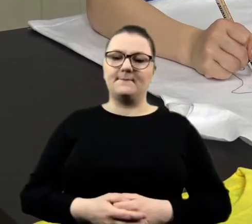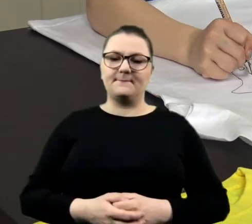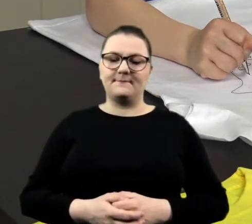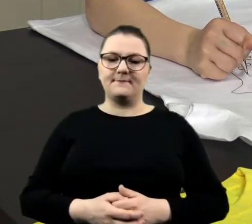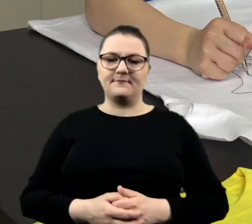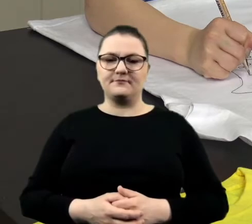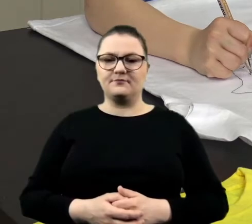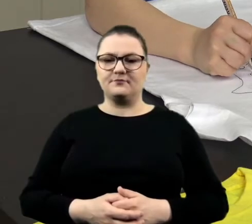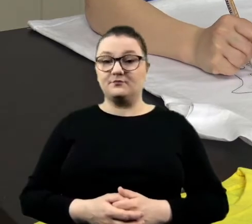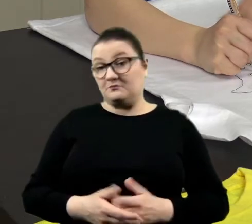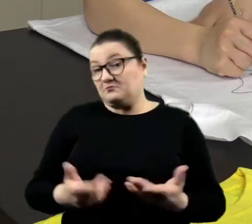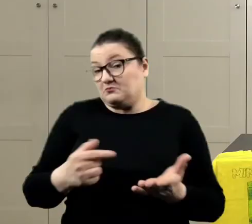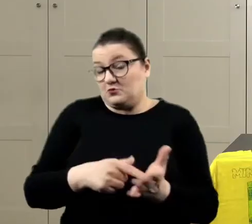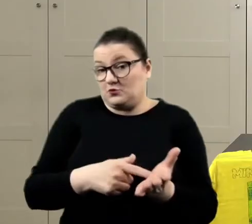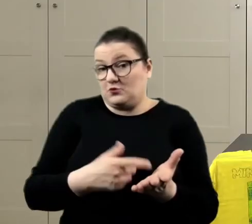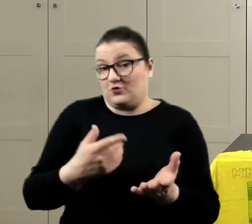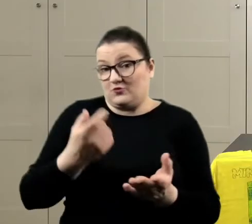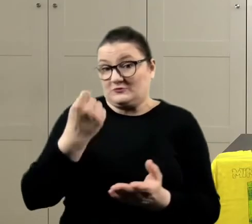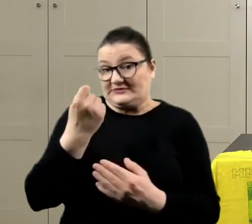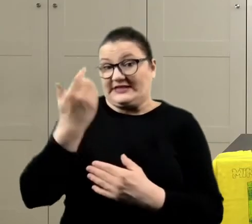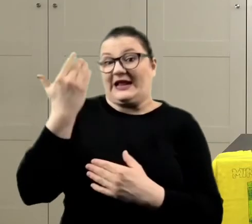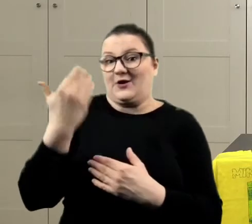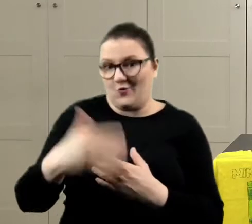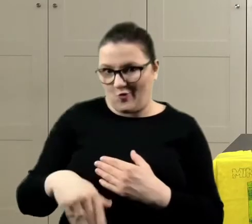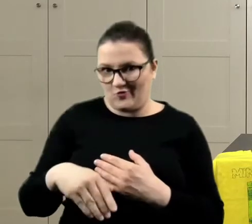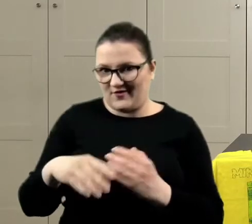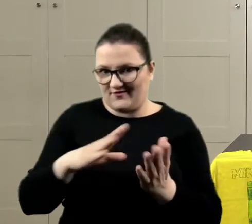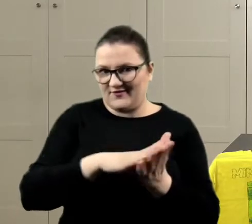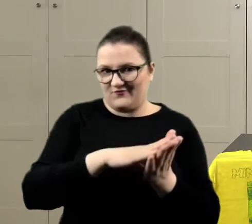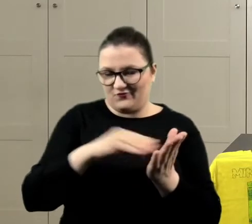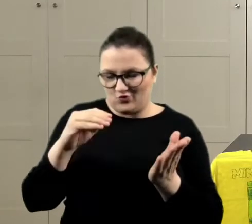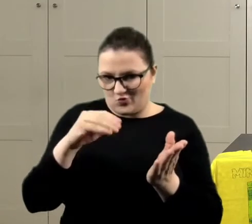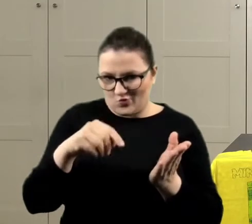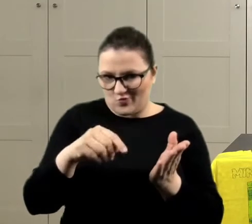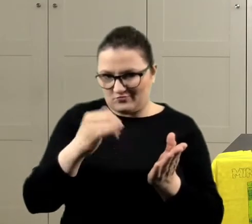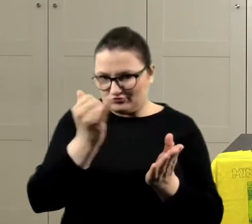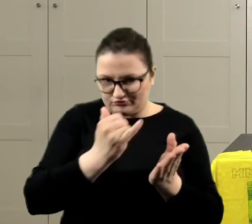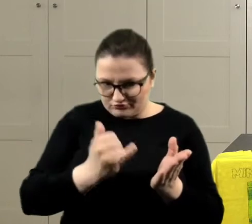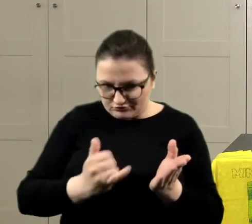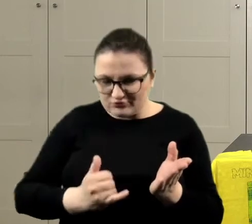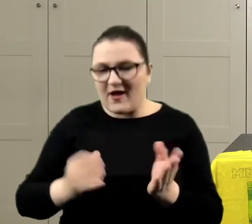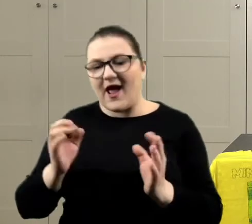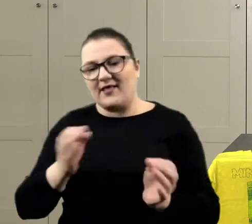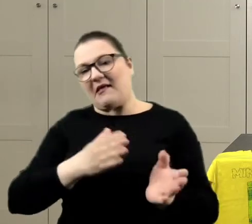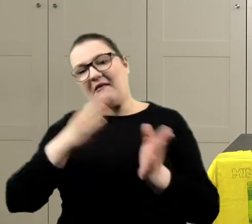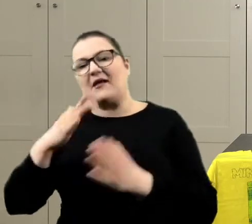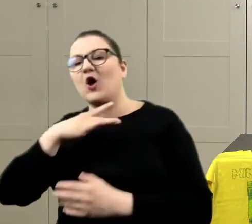No i już słuchajcie, kończymy robienie wzorów. Więc teraz przejdziemy do kolorów.